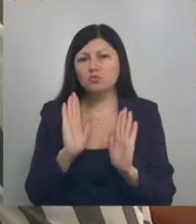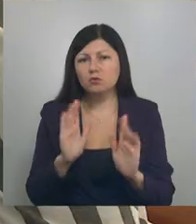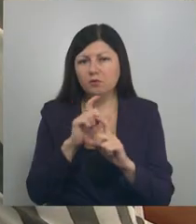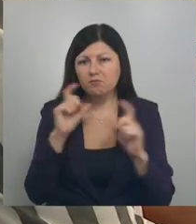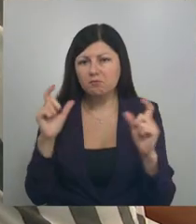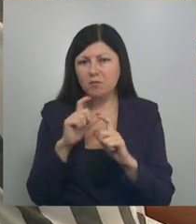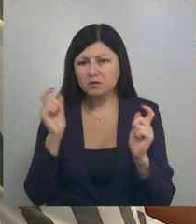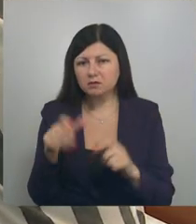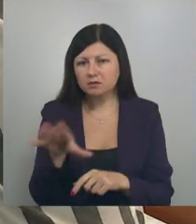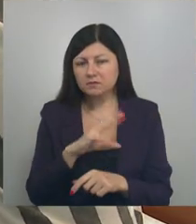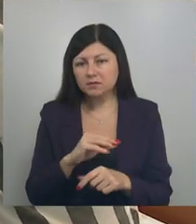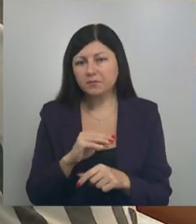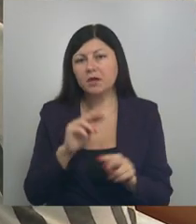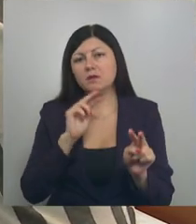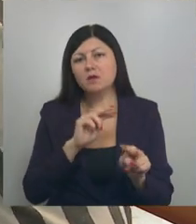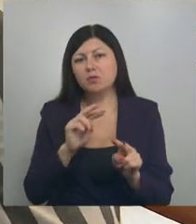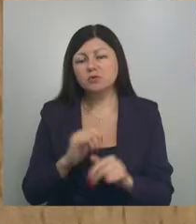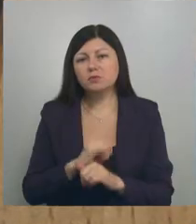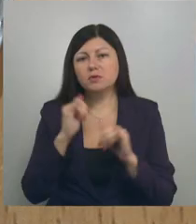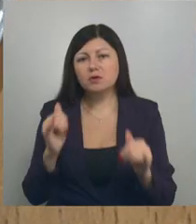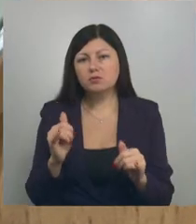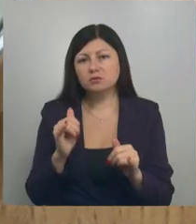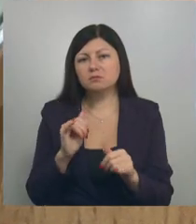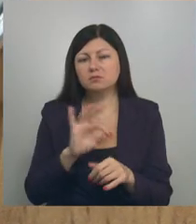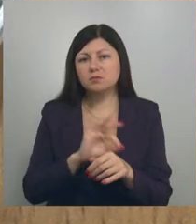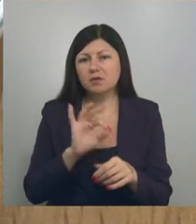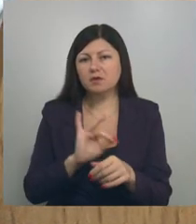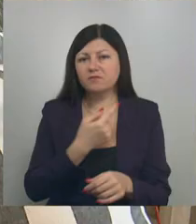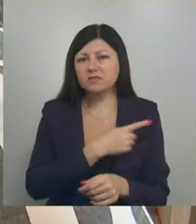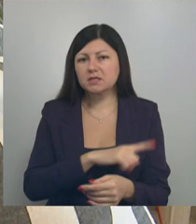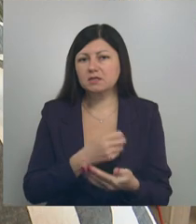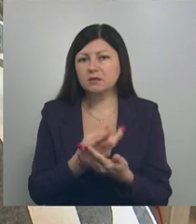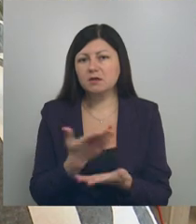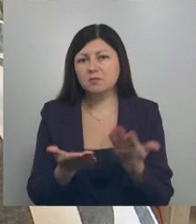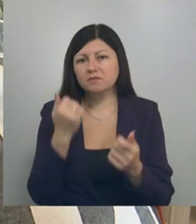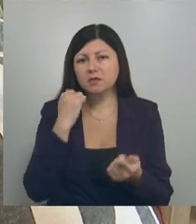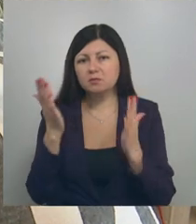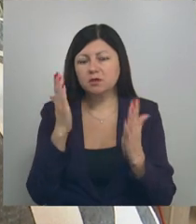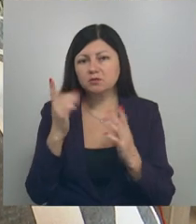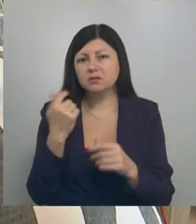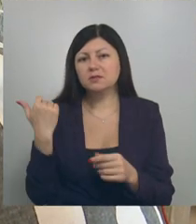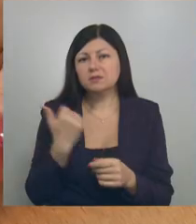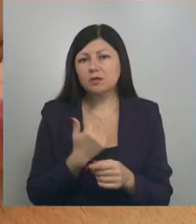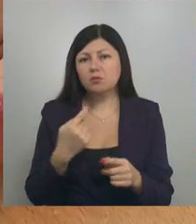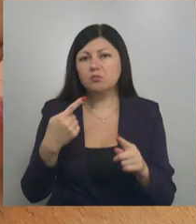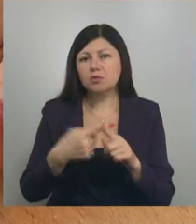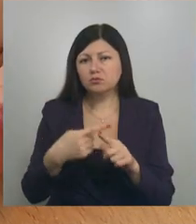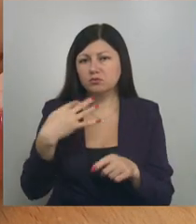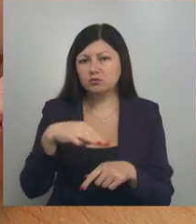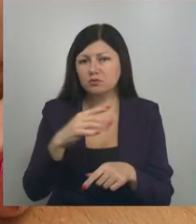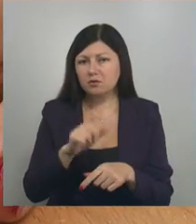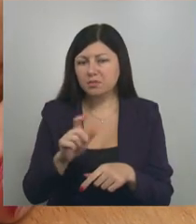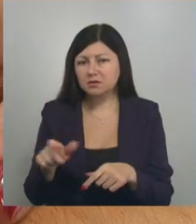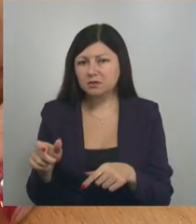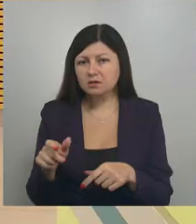масках. Наблюдается прирост заболевших и в стационаре. Так, например, в Старом Осколе за неделю плюс 40 пациентов.